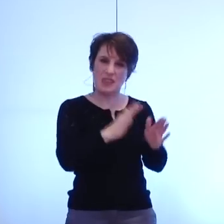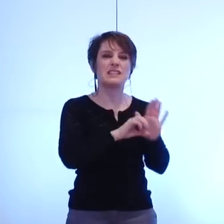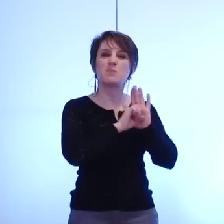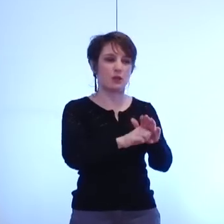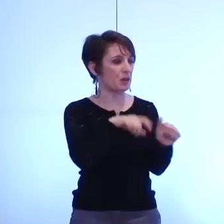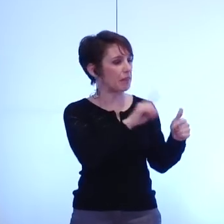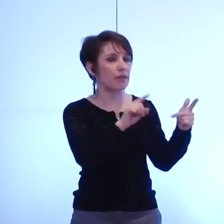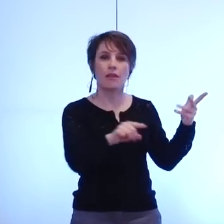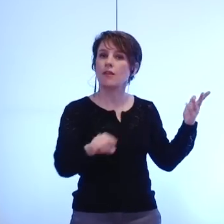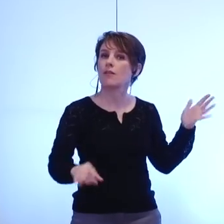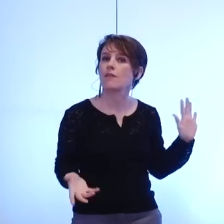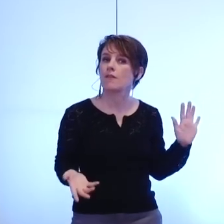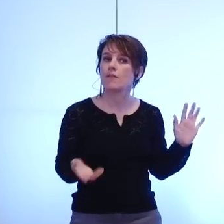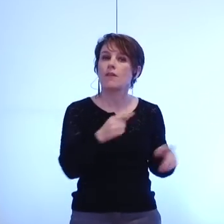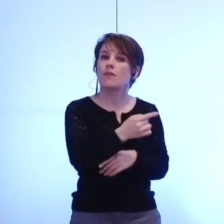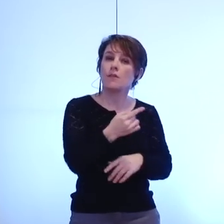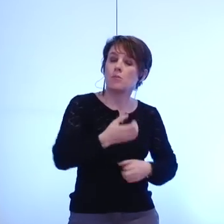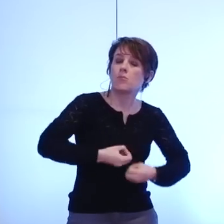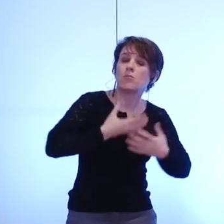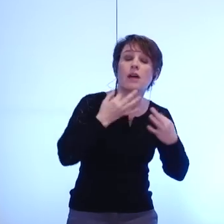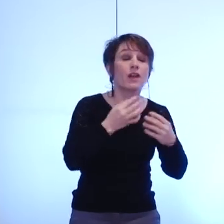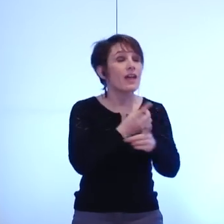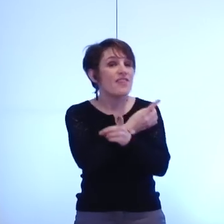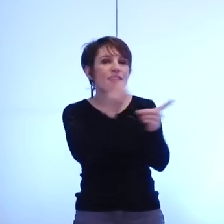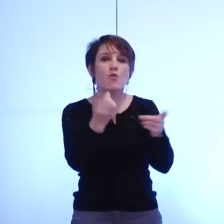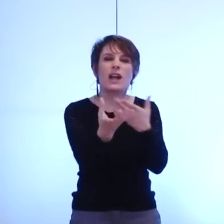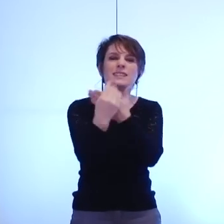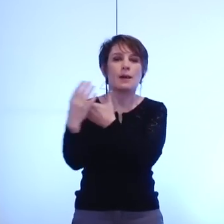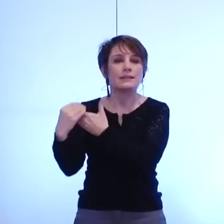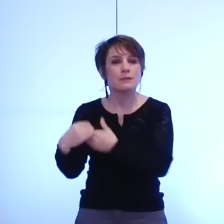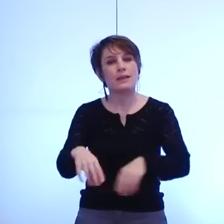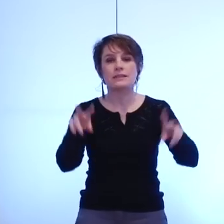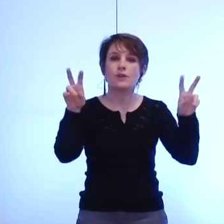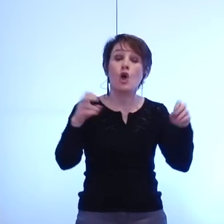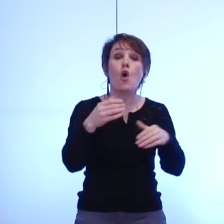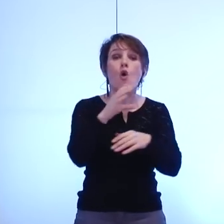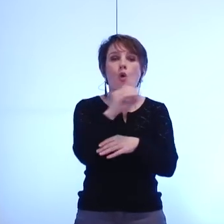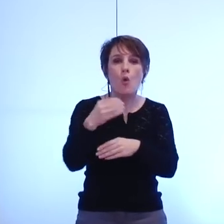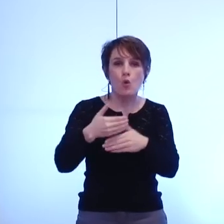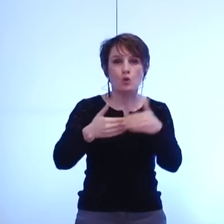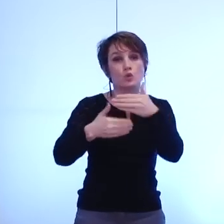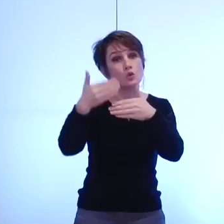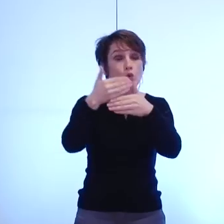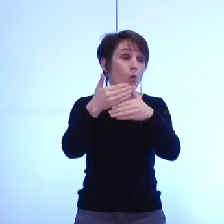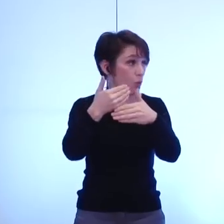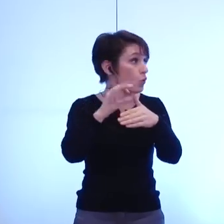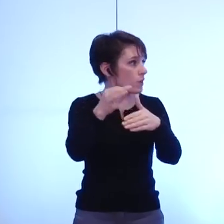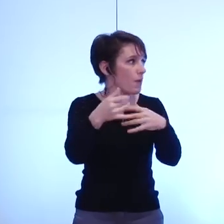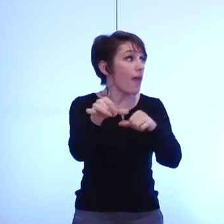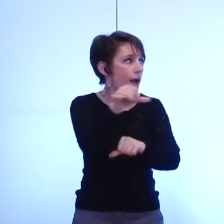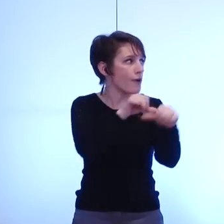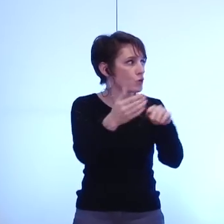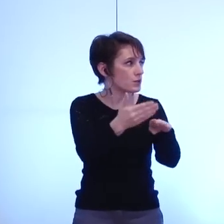Parce que lorsque vous parlez de démocratie participative de co-construction cela ne commence qu'après que vous ayez défini les